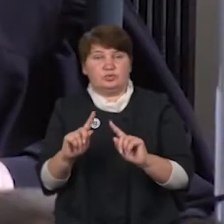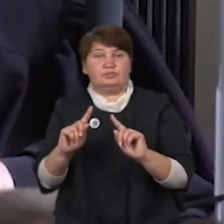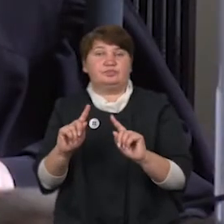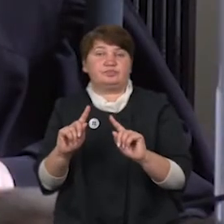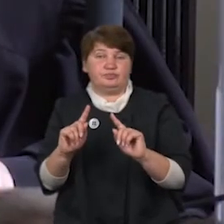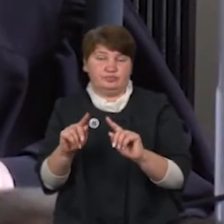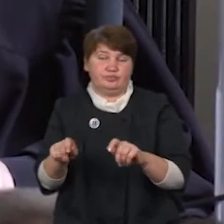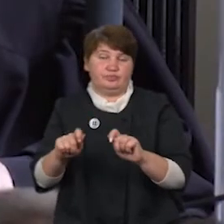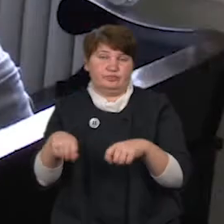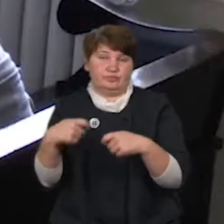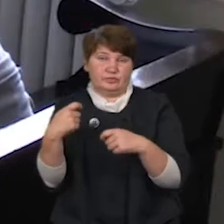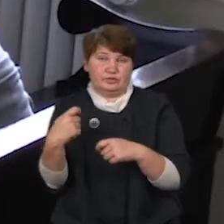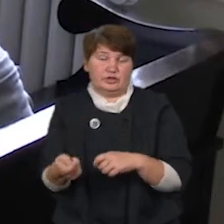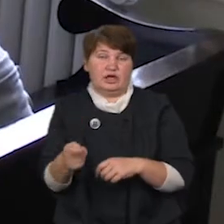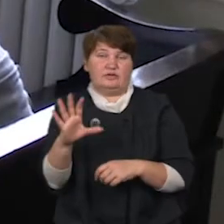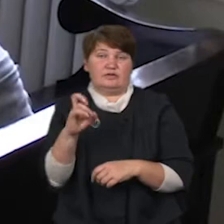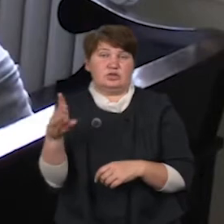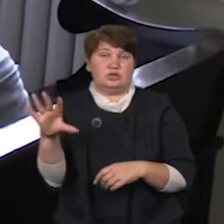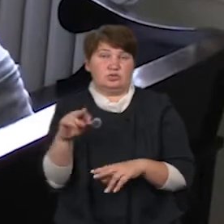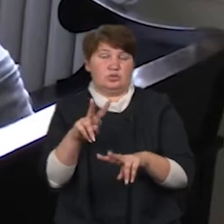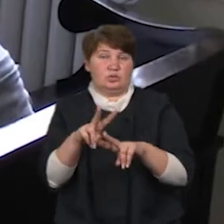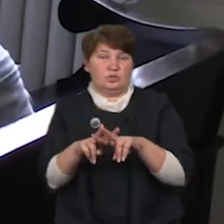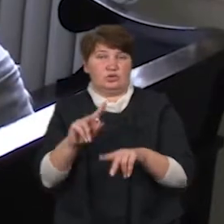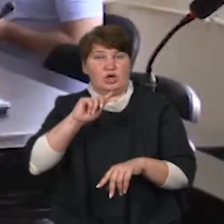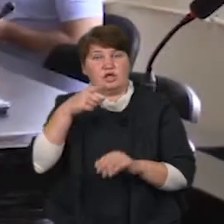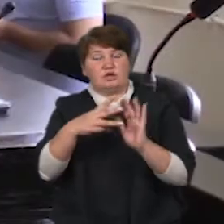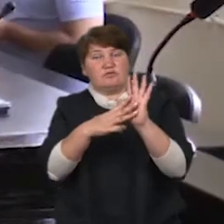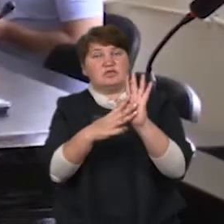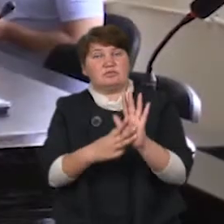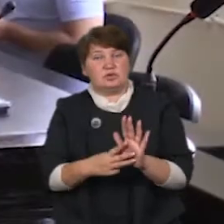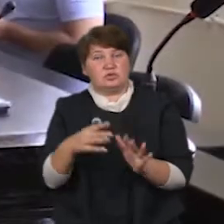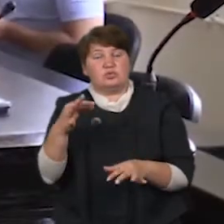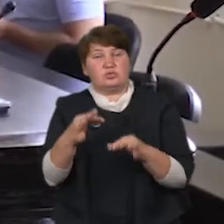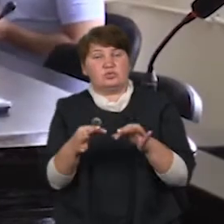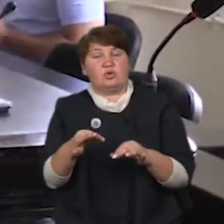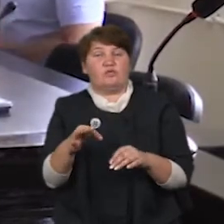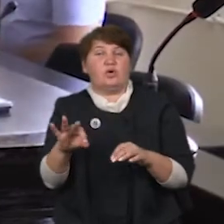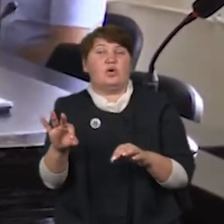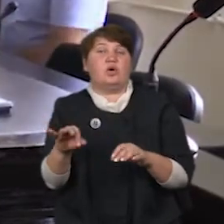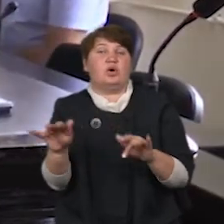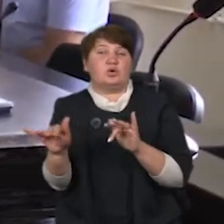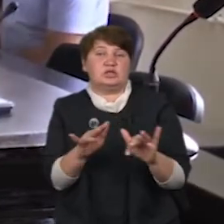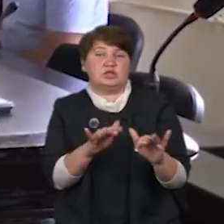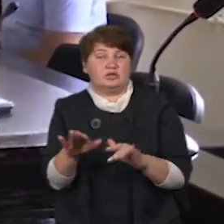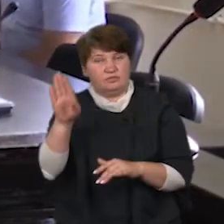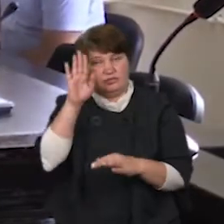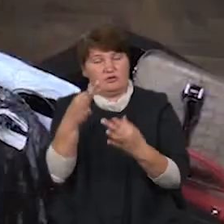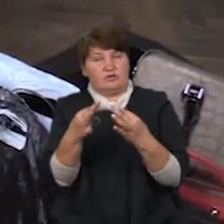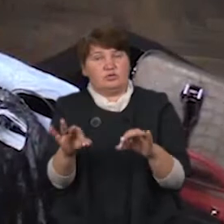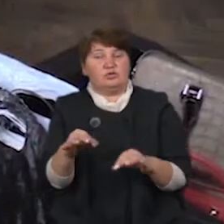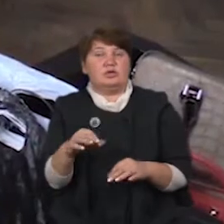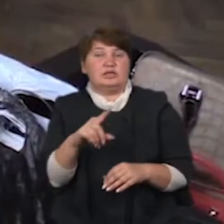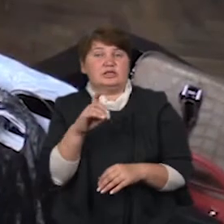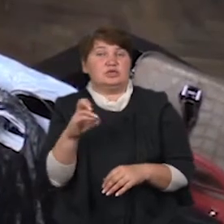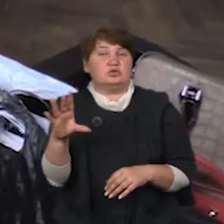захід у вигляді тримання під вартою. Через рік і вісім місяців судового розслідування Астанова випустили із СІЗО. Таке рішення